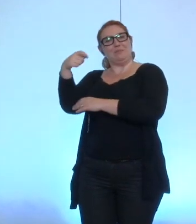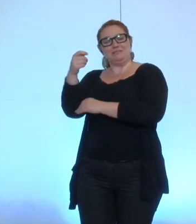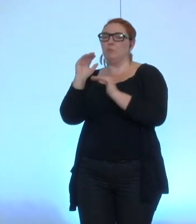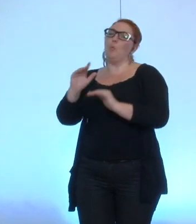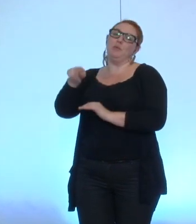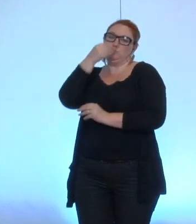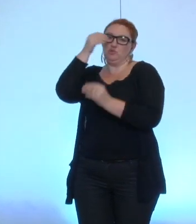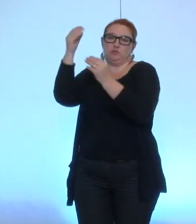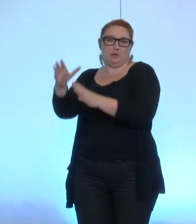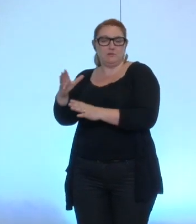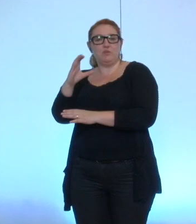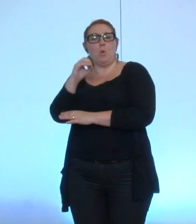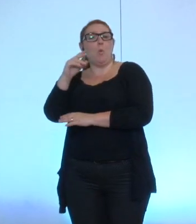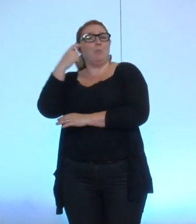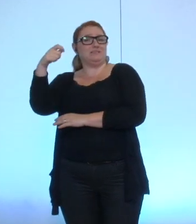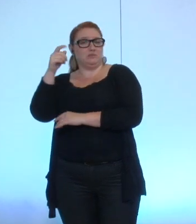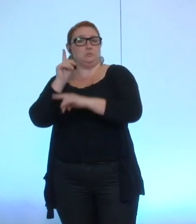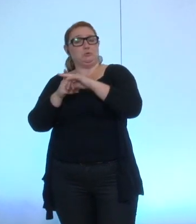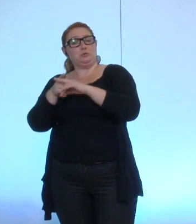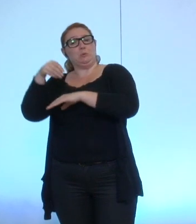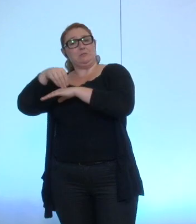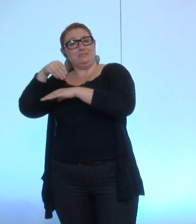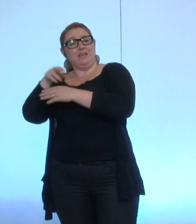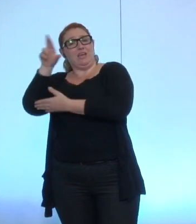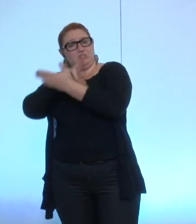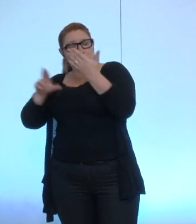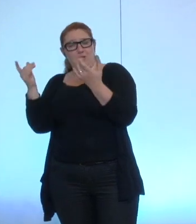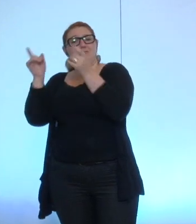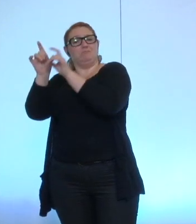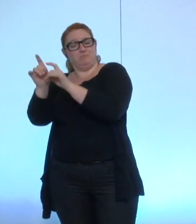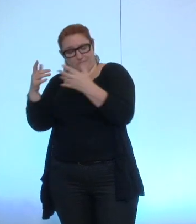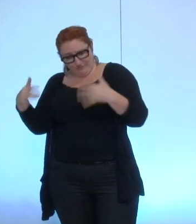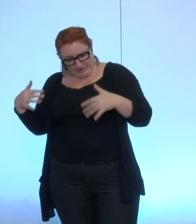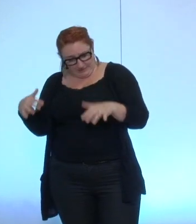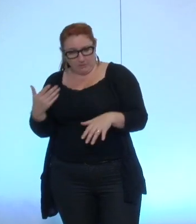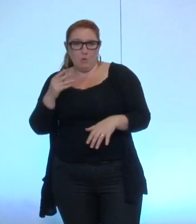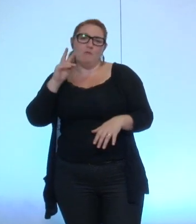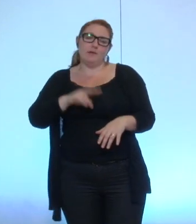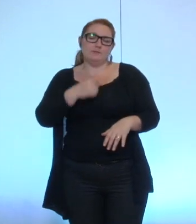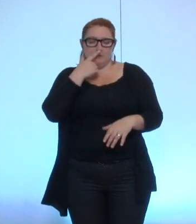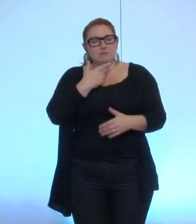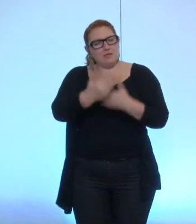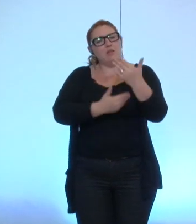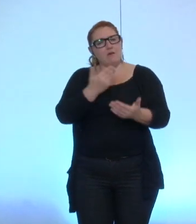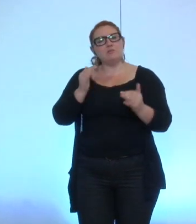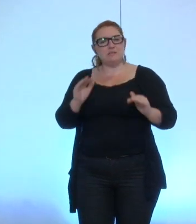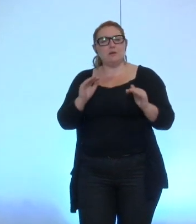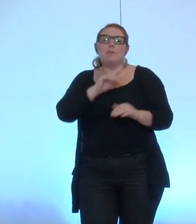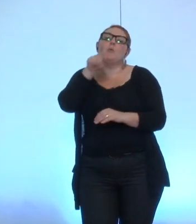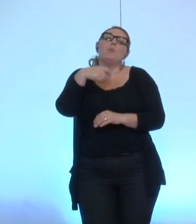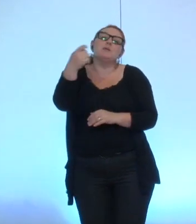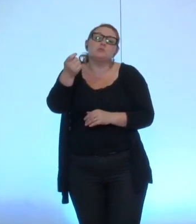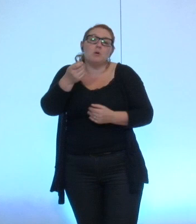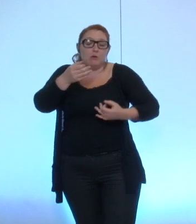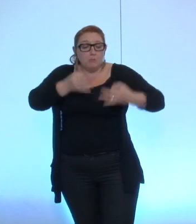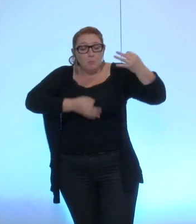du conseil régional qu'il me semble que c'est quand même une avancée même si peut-être qu'il y a des moyens juridiques d'arriver au